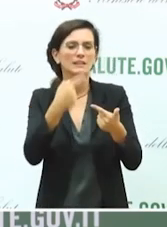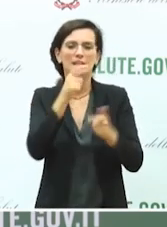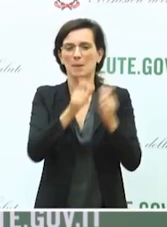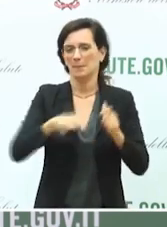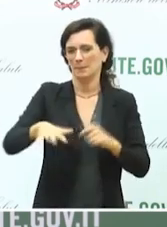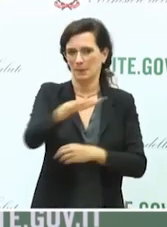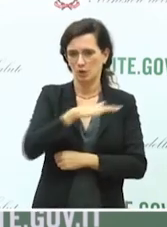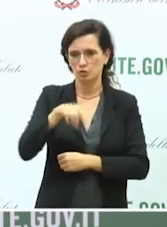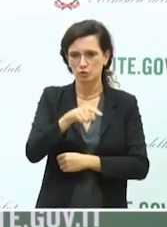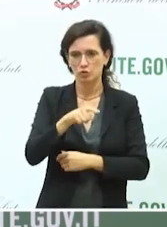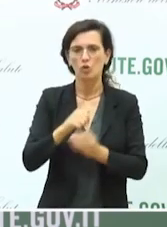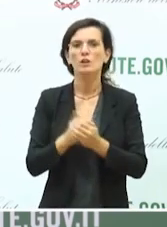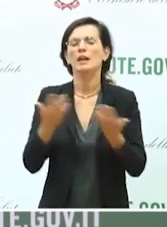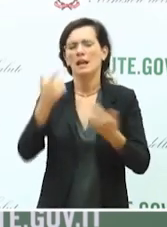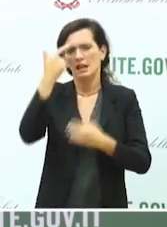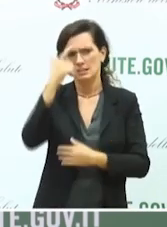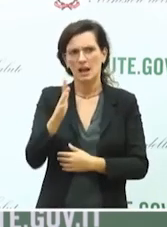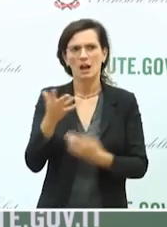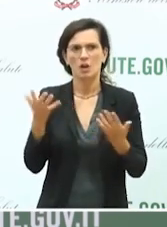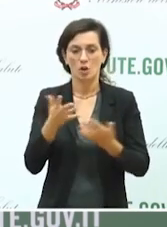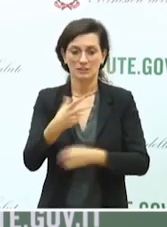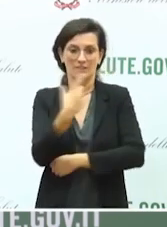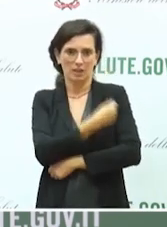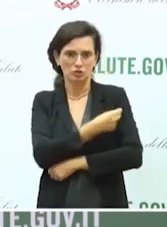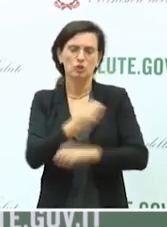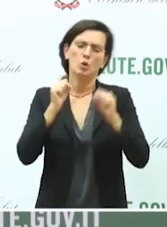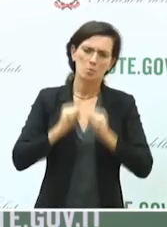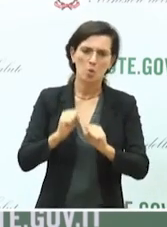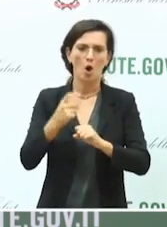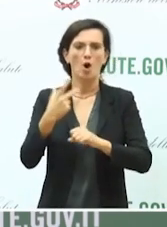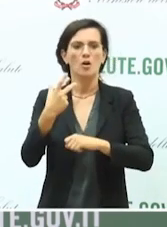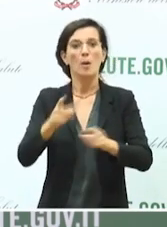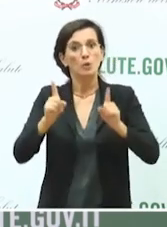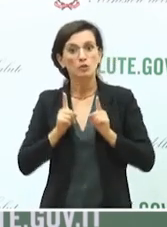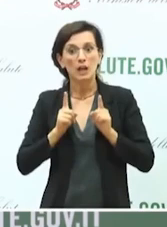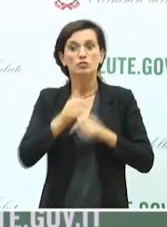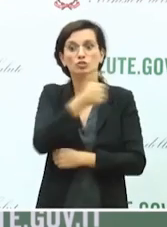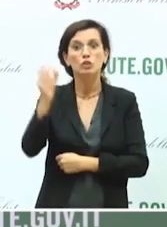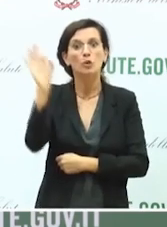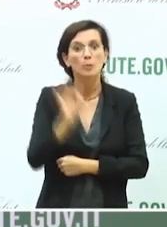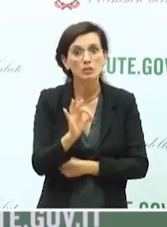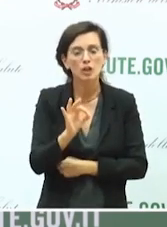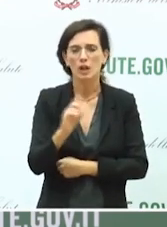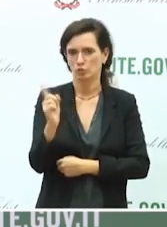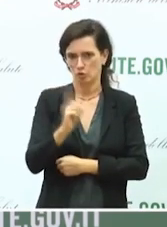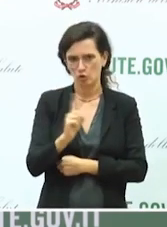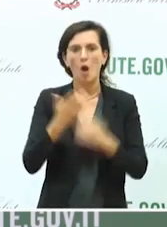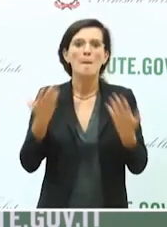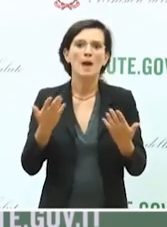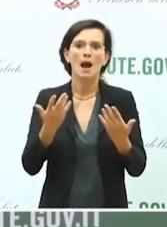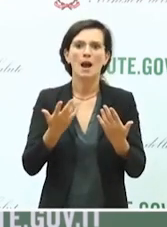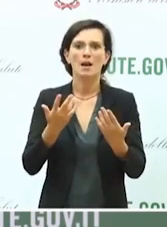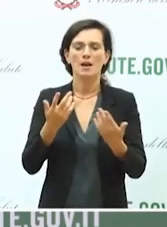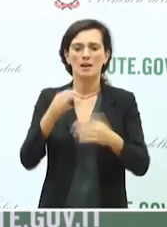sappiamo per carità il vaccino può non proteggere l'infezione del 100% dei casi però protegge dalla